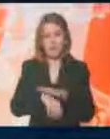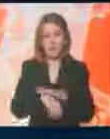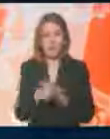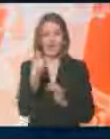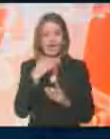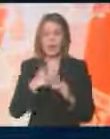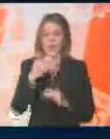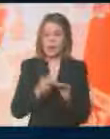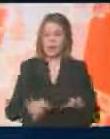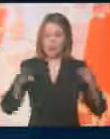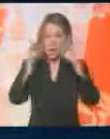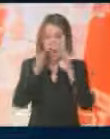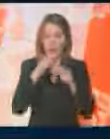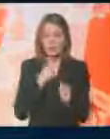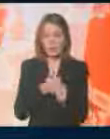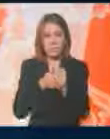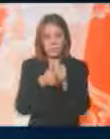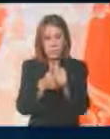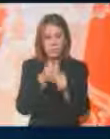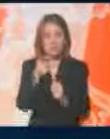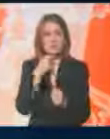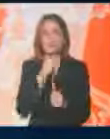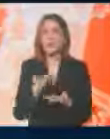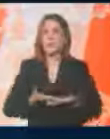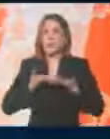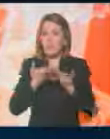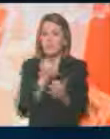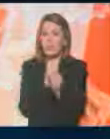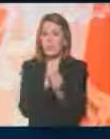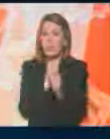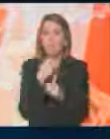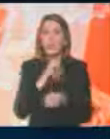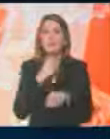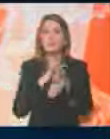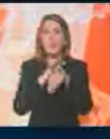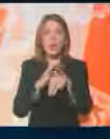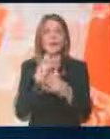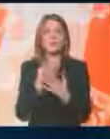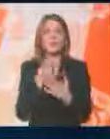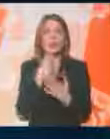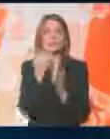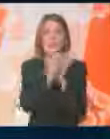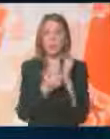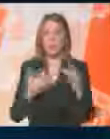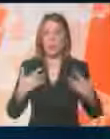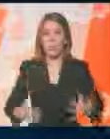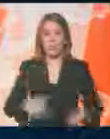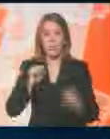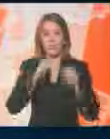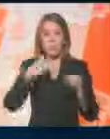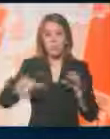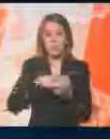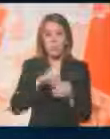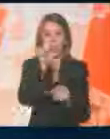od prednosti projekta personalnih asistenata je i to što je njime pružena podrška uz provođenju zakona o profesionalnoj rehabilitaciji i zapošljavanju